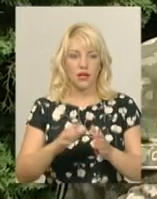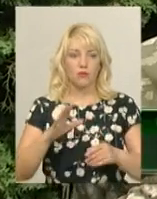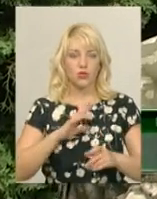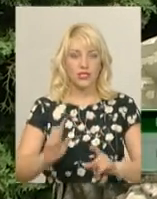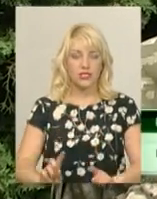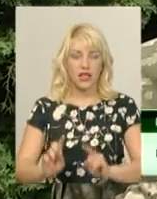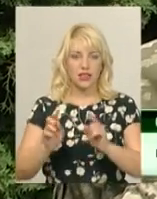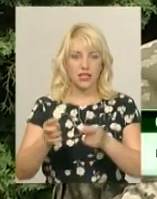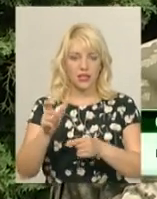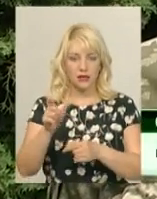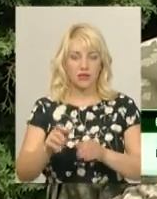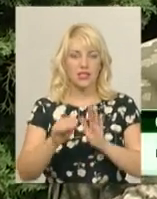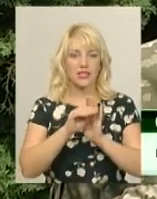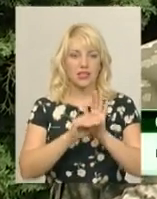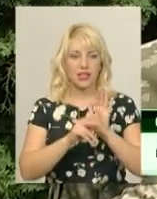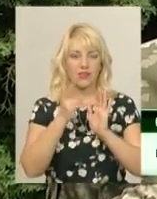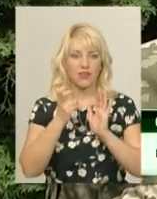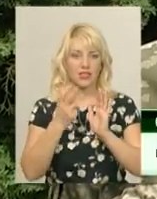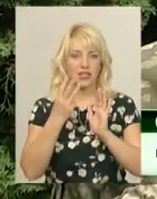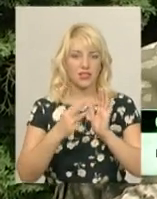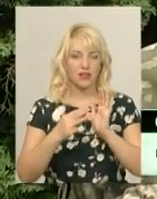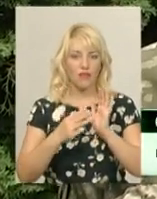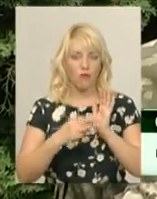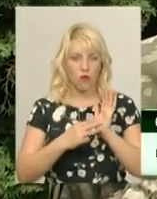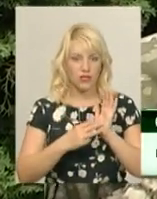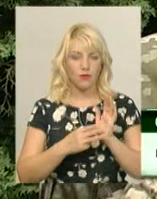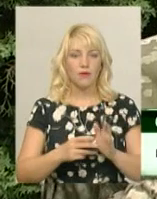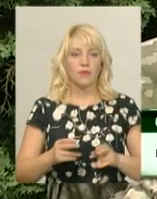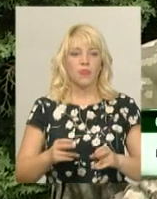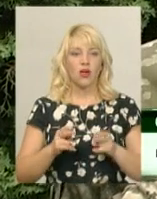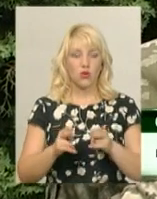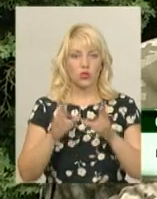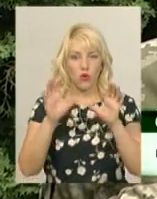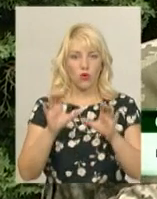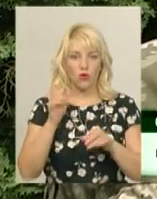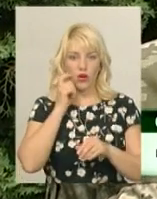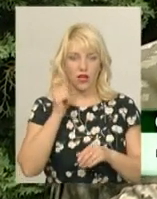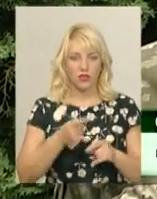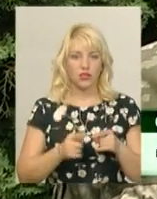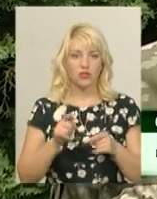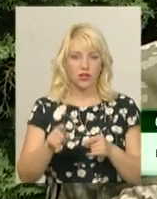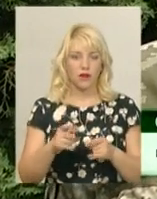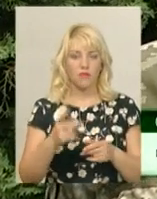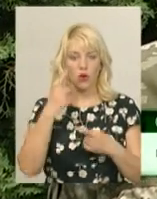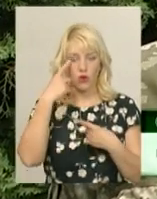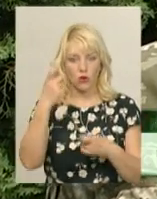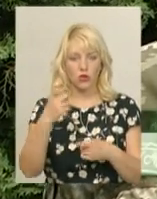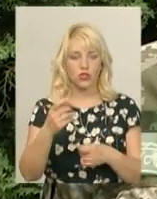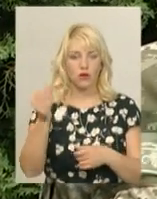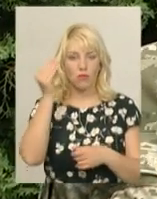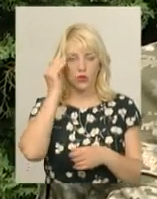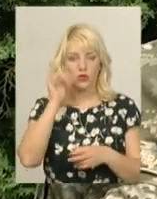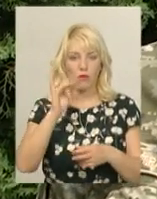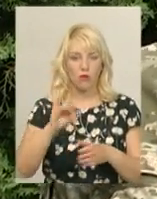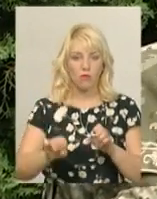порядок статті 208 Кримінального процесуального кодексу України. Йому оголошено про підозру в чиненні кримінального правопорушення, передбаченого